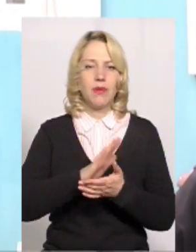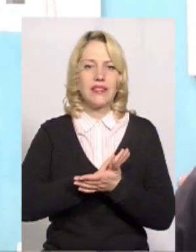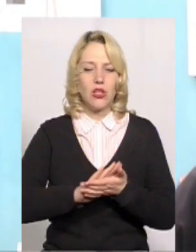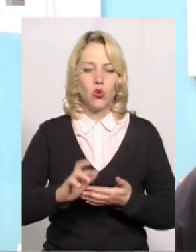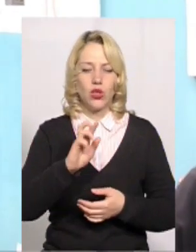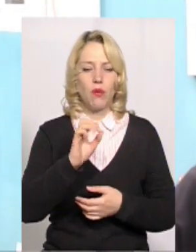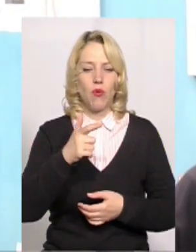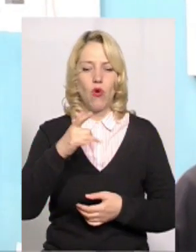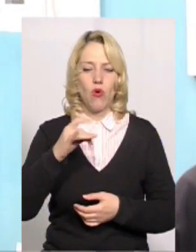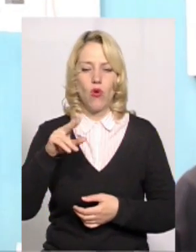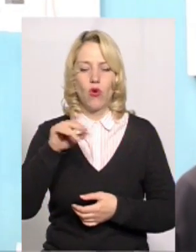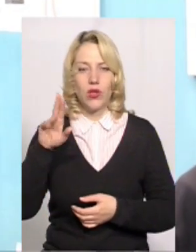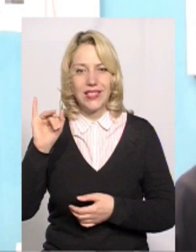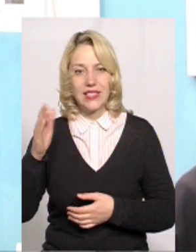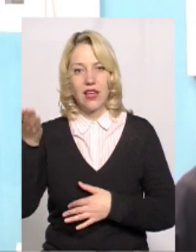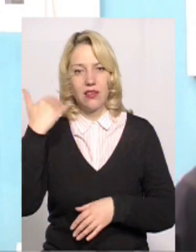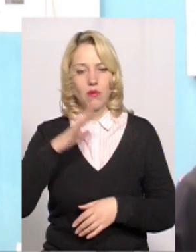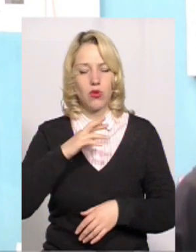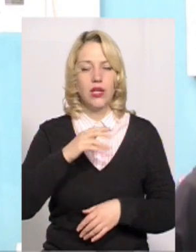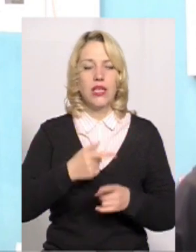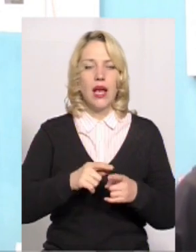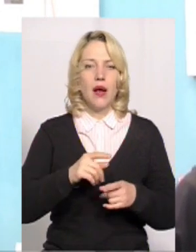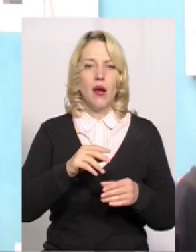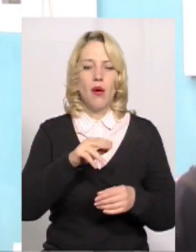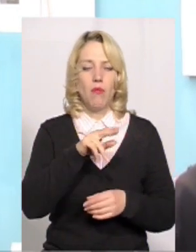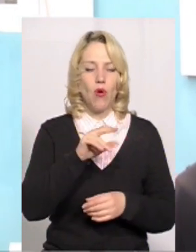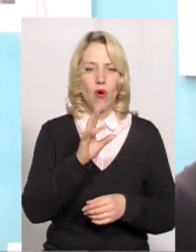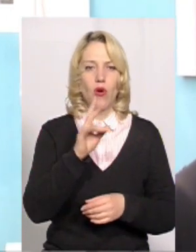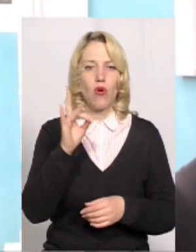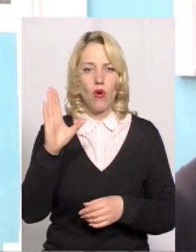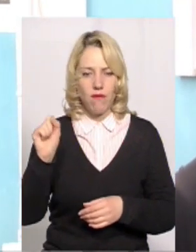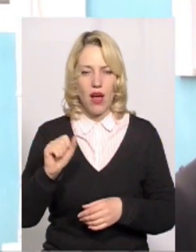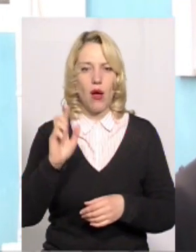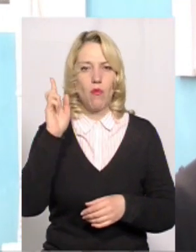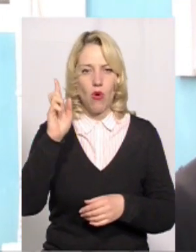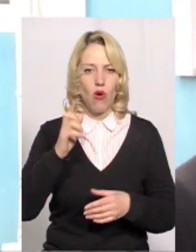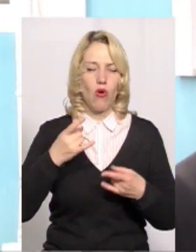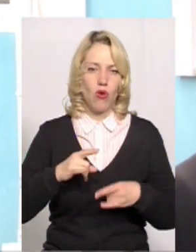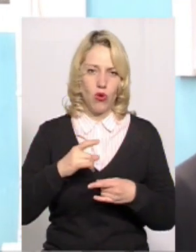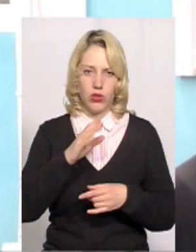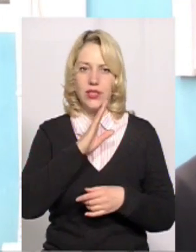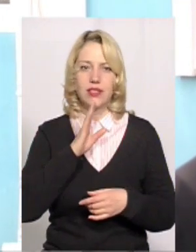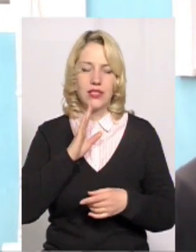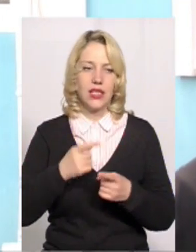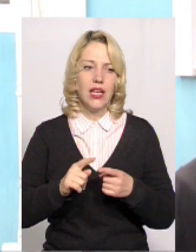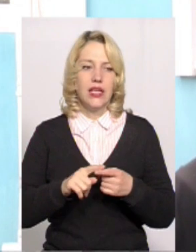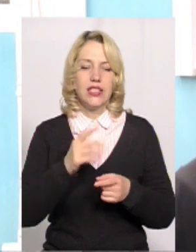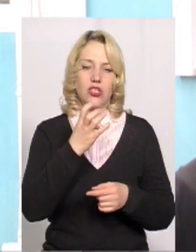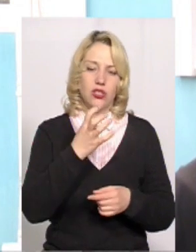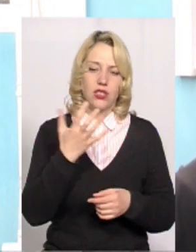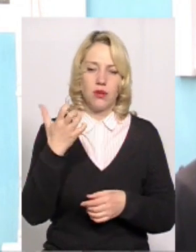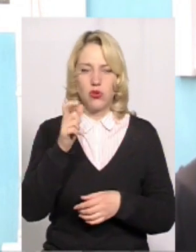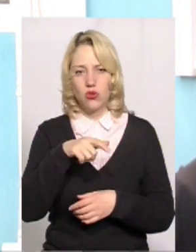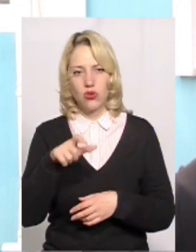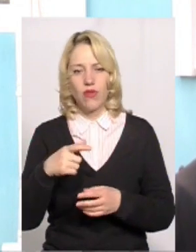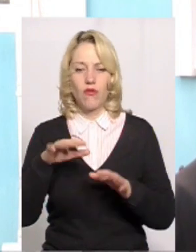Пресвятої Богородиці. На даний момент близько 200 дворів. Це 400-500 чоловік. Втомлені, невтомлені,